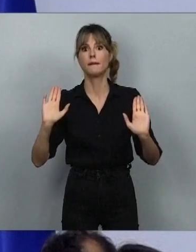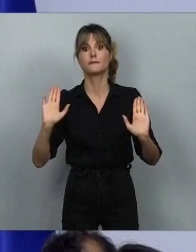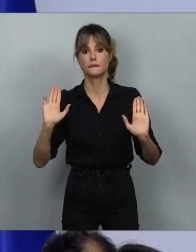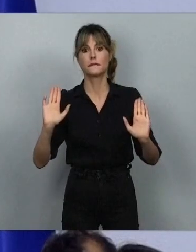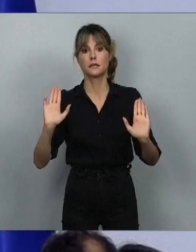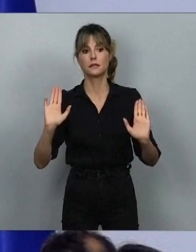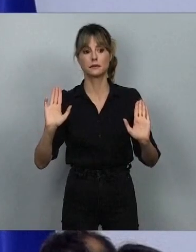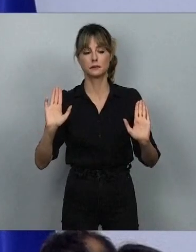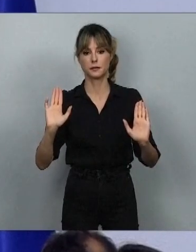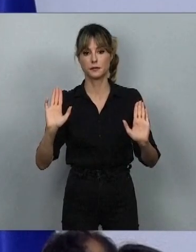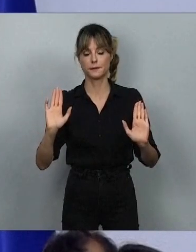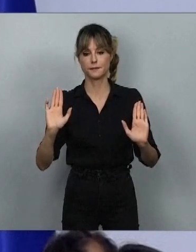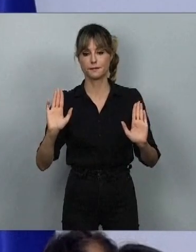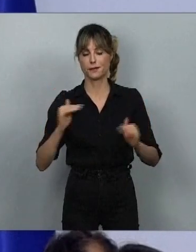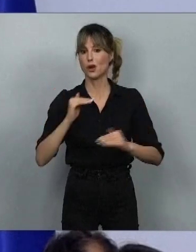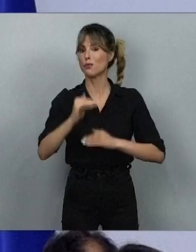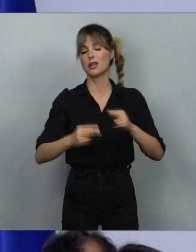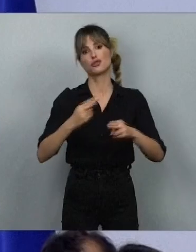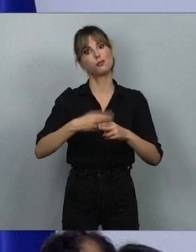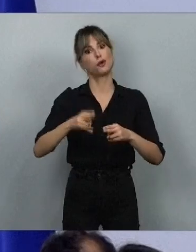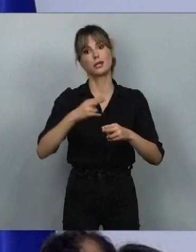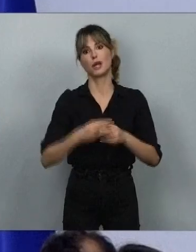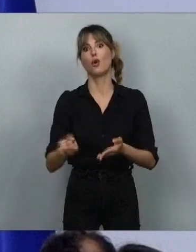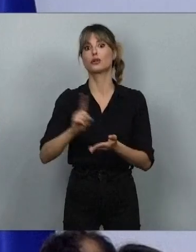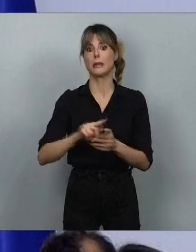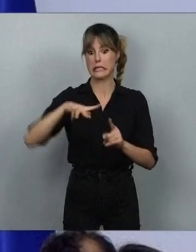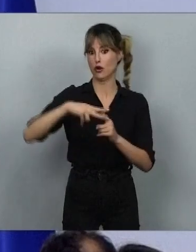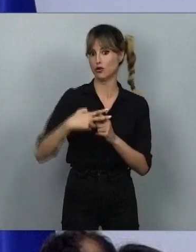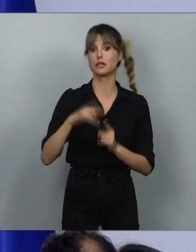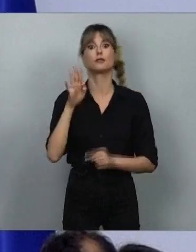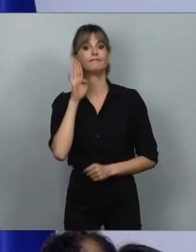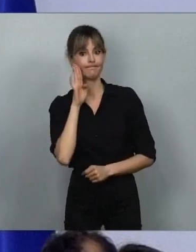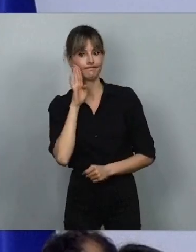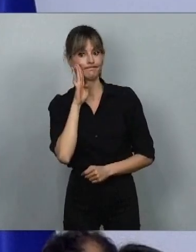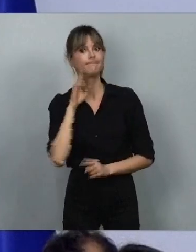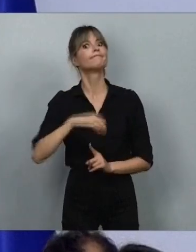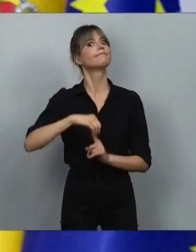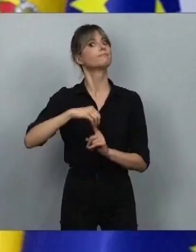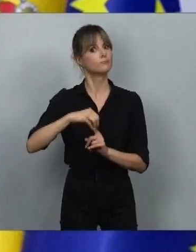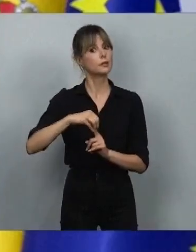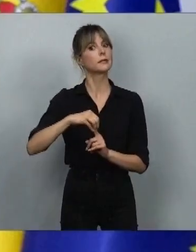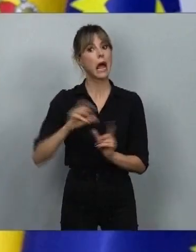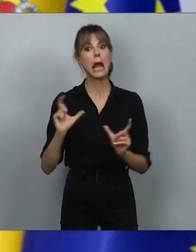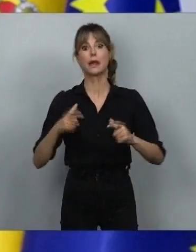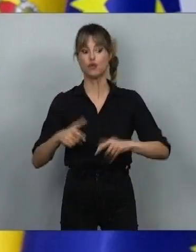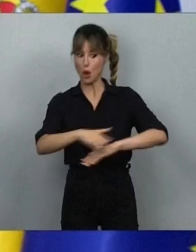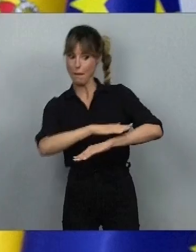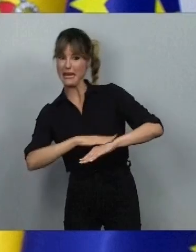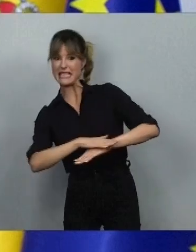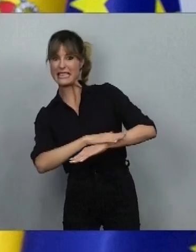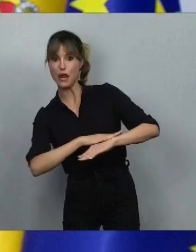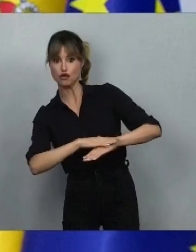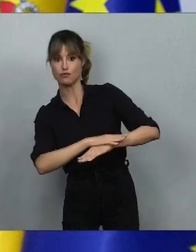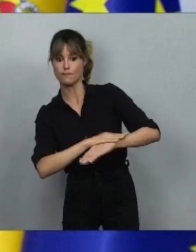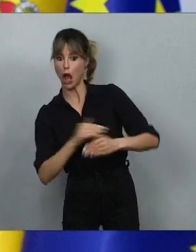أكمل أنا مقتنع وإسبانيا سوف تعمل على ذلك مقتنع بأنه ستكون هناك بلدان